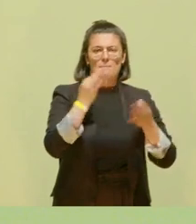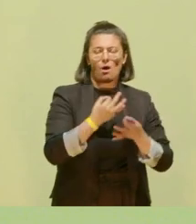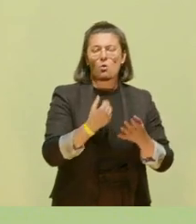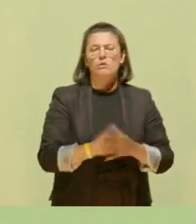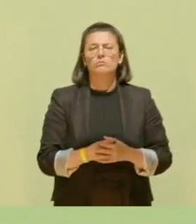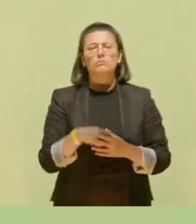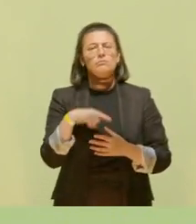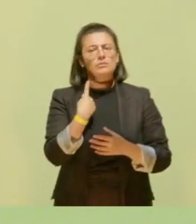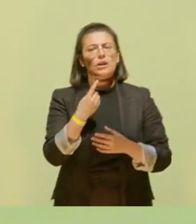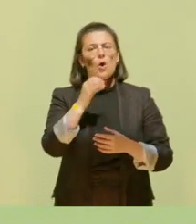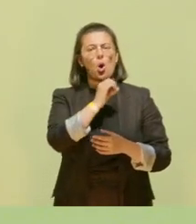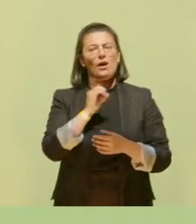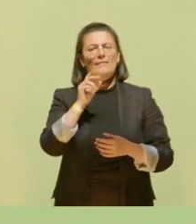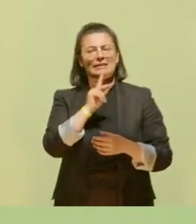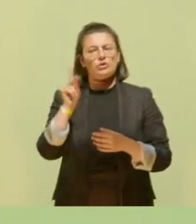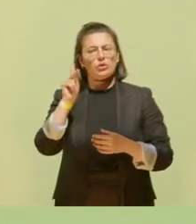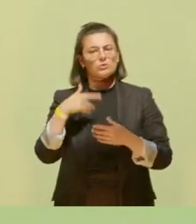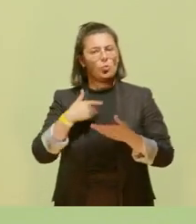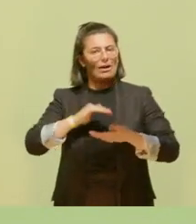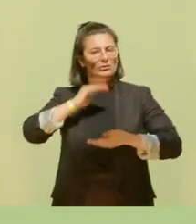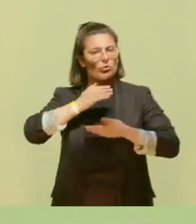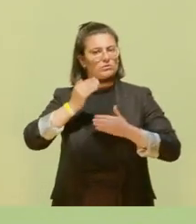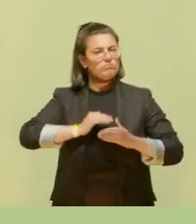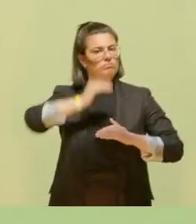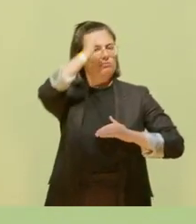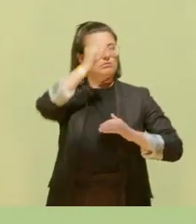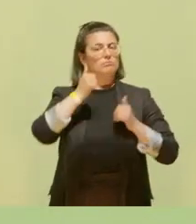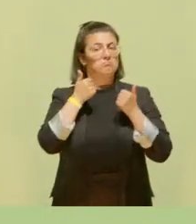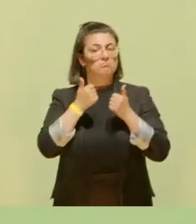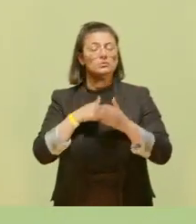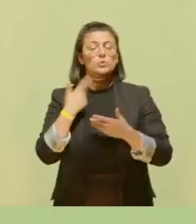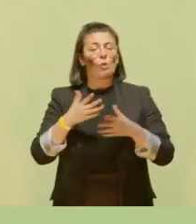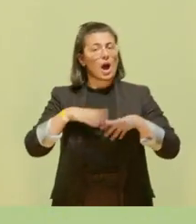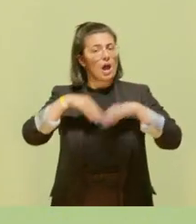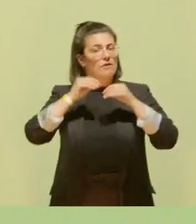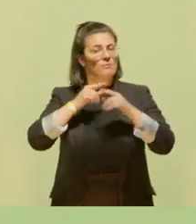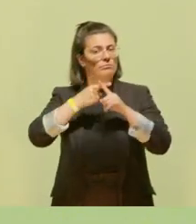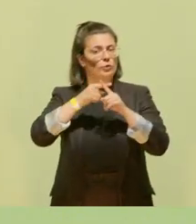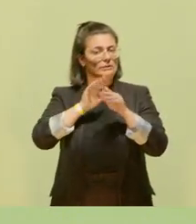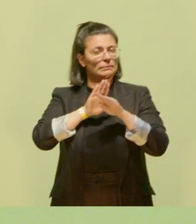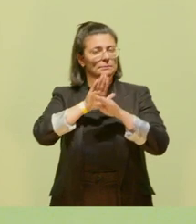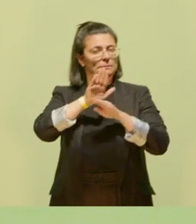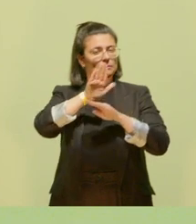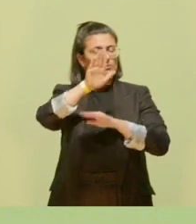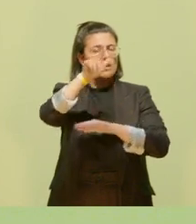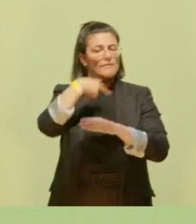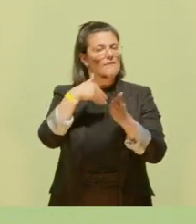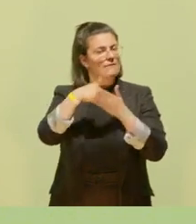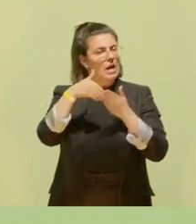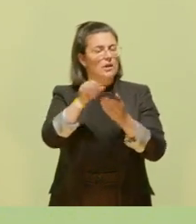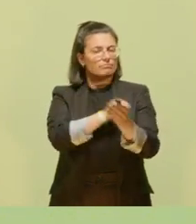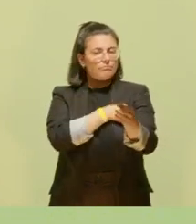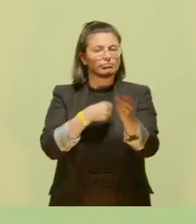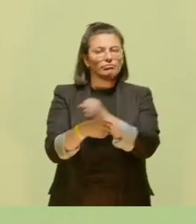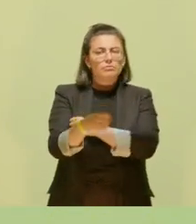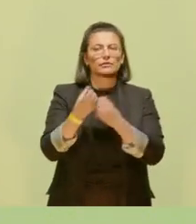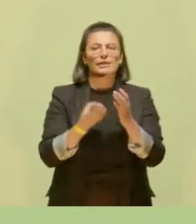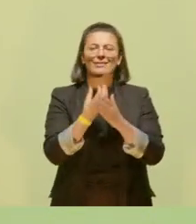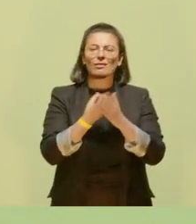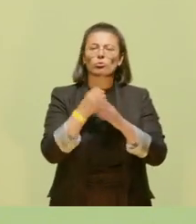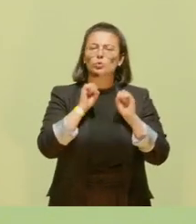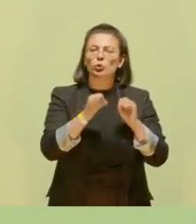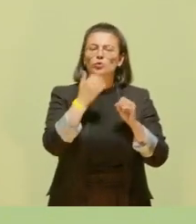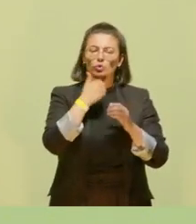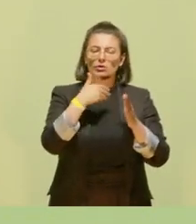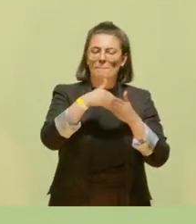Naturschutzetat mit Oliver Krischer zu erhöhen. Und das ist erst der Anfang. Wir machen weiter, damit wir mehr Geld für den Naturschutz